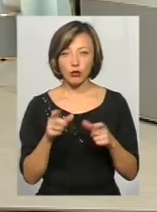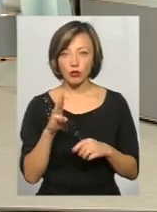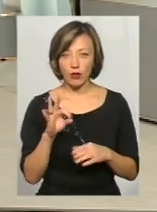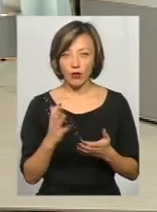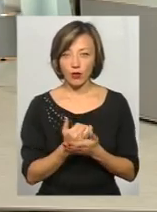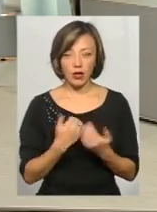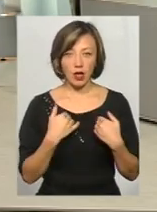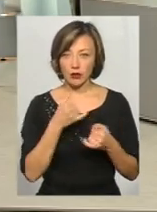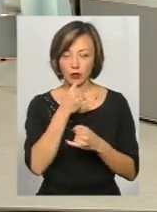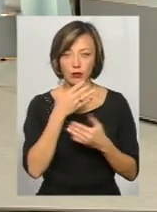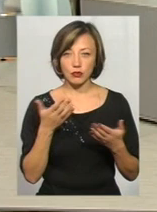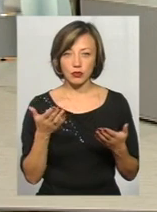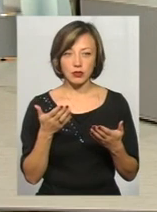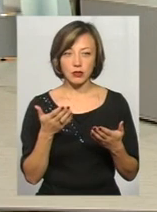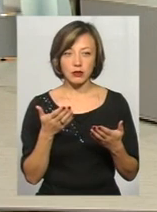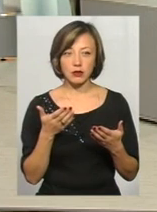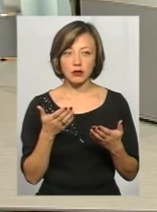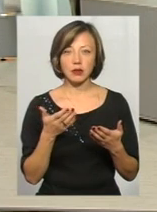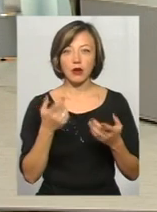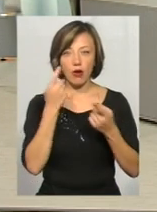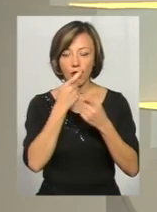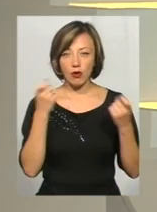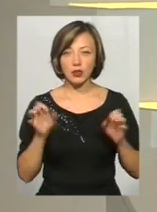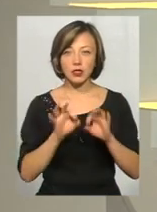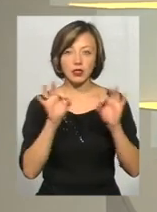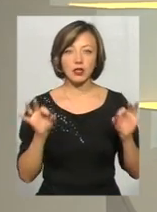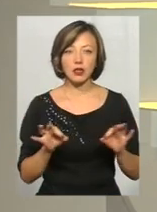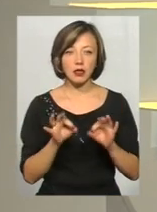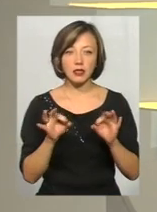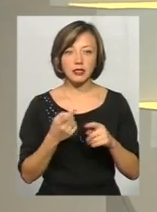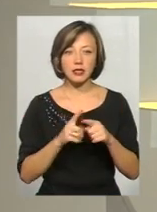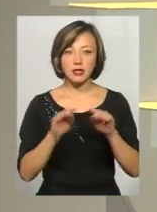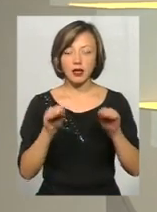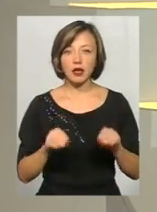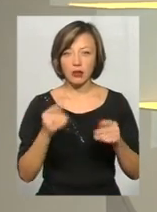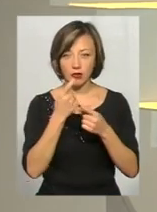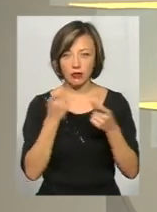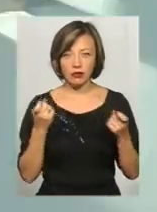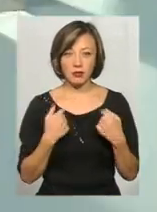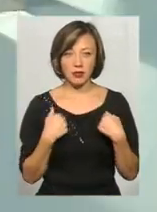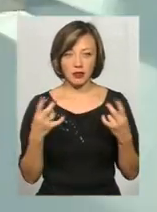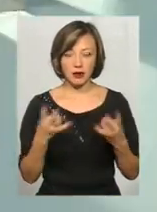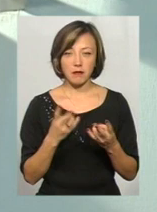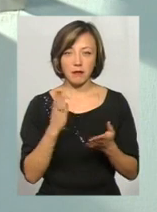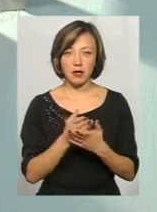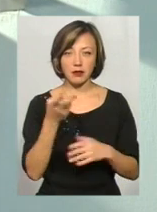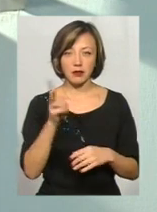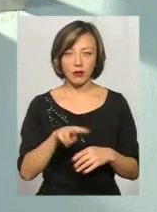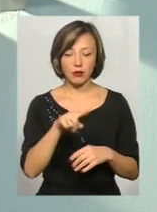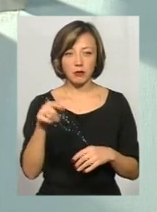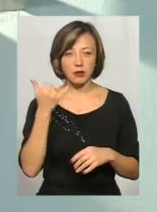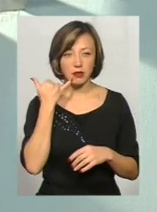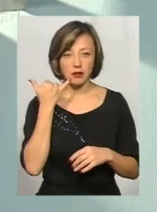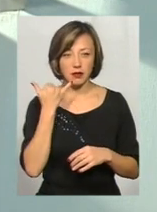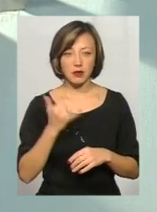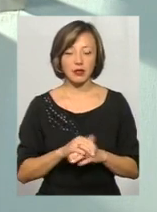виходить, я не можу там ні подавати ніякі оголошення, ні як ці дані розголошувати. Я не договорив. Мені треба мати там два номери телефону.